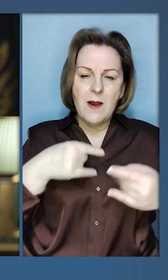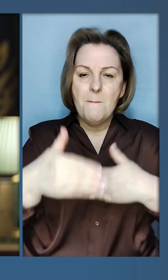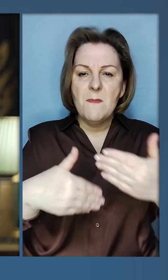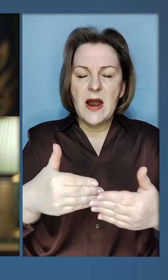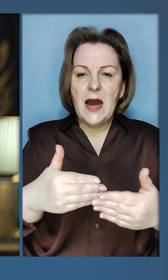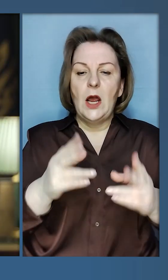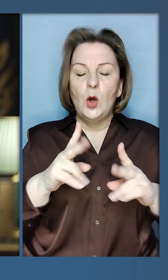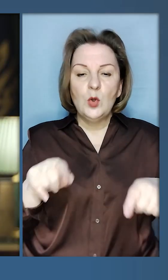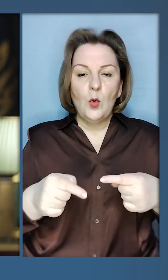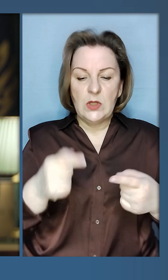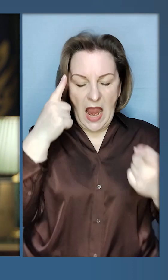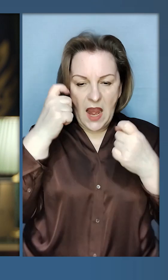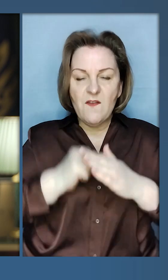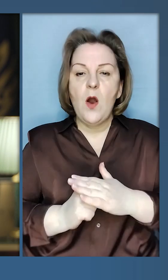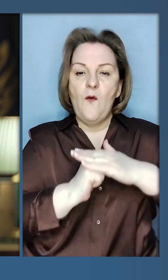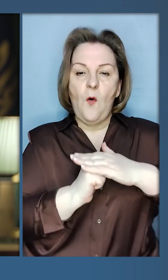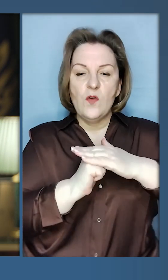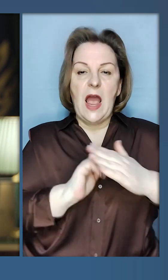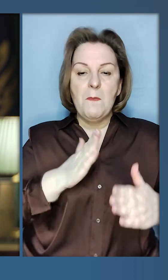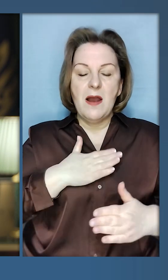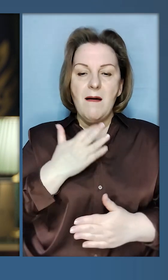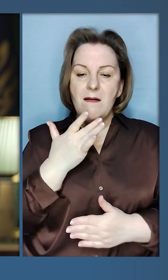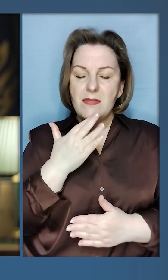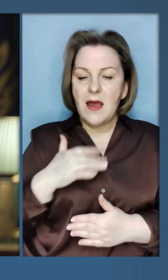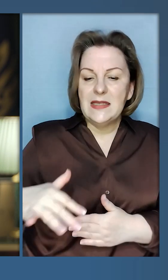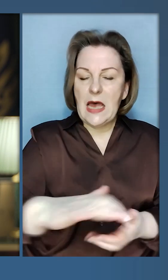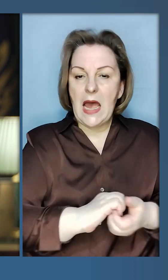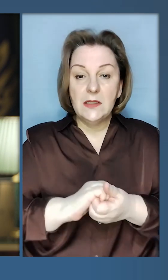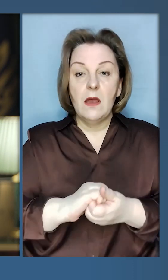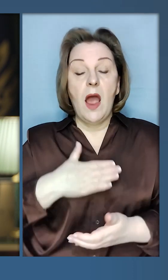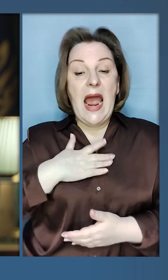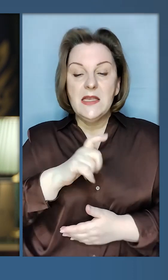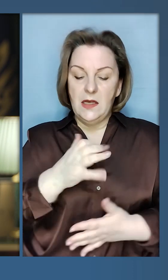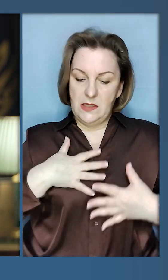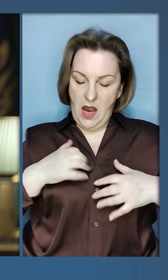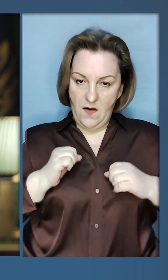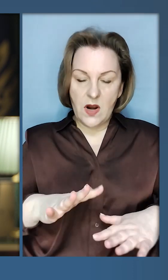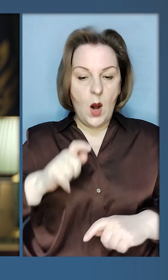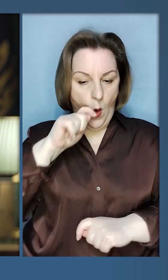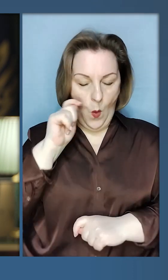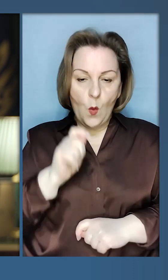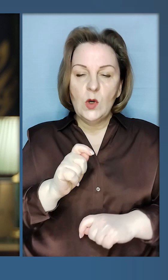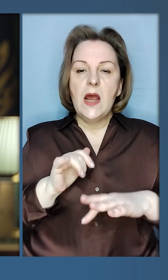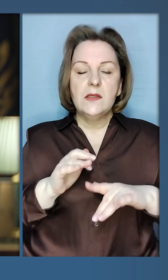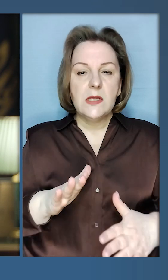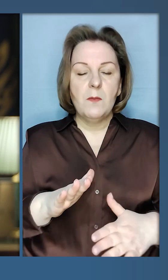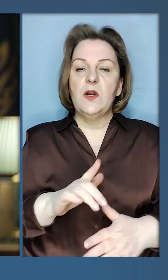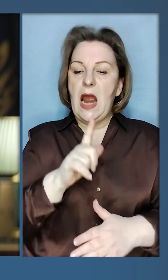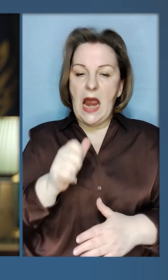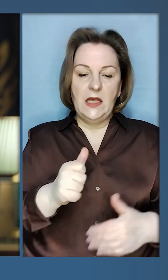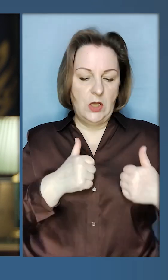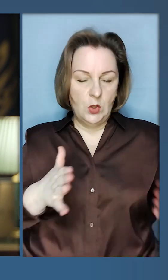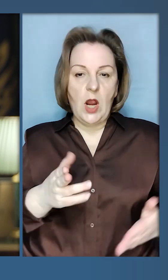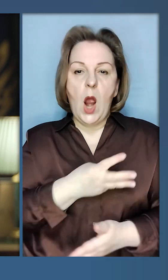марафоні, хто створює цей інформаційний фундамент нашого національного єднання. Дякую за відданість українській справі,